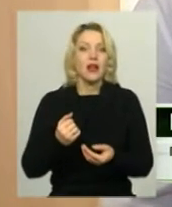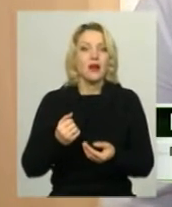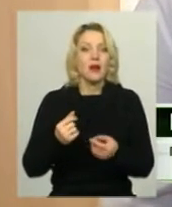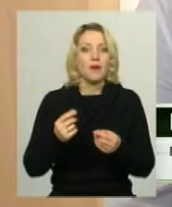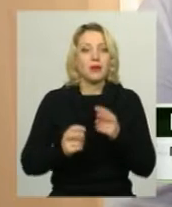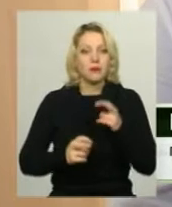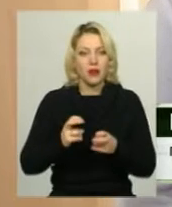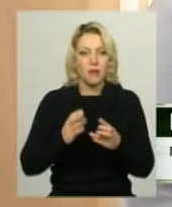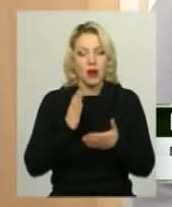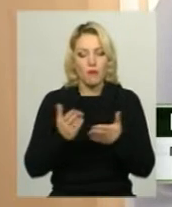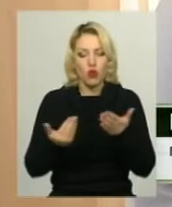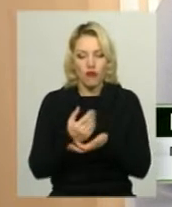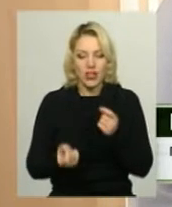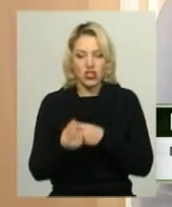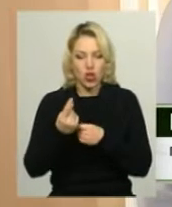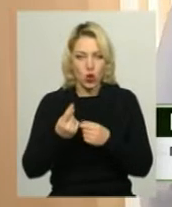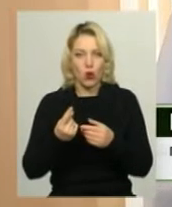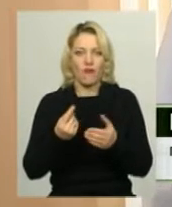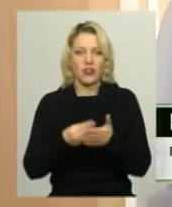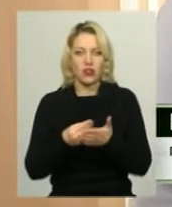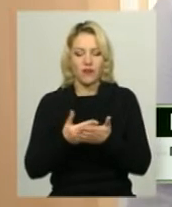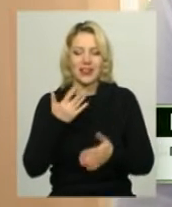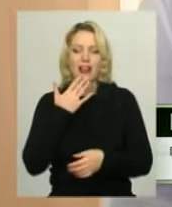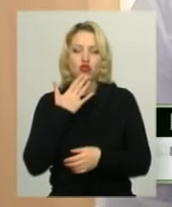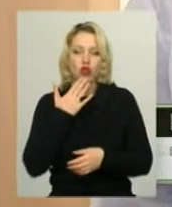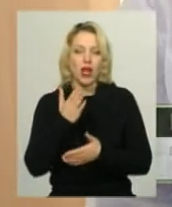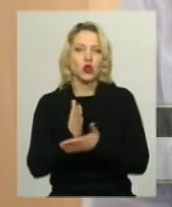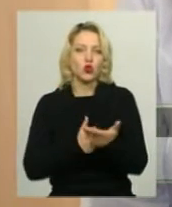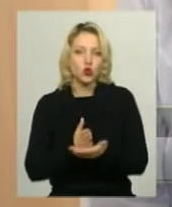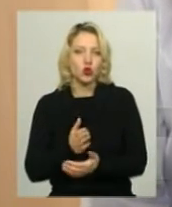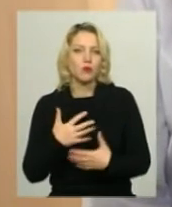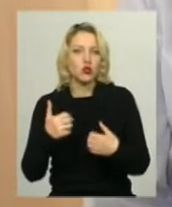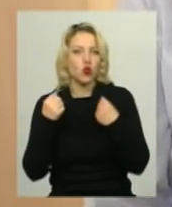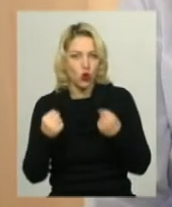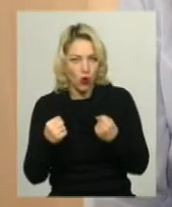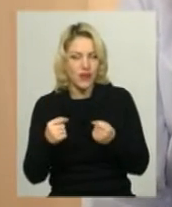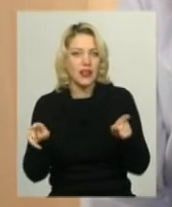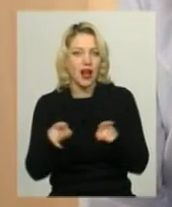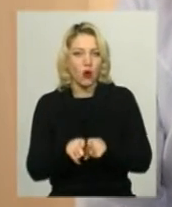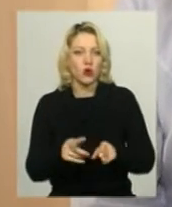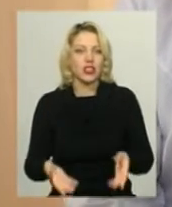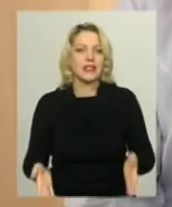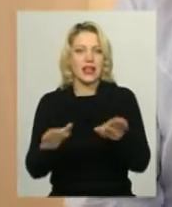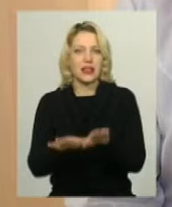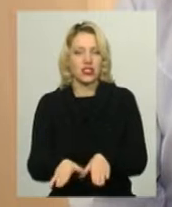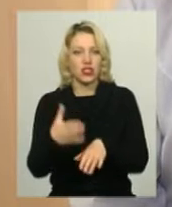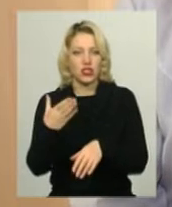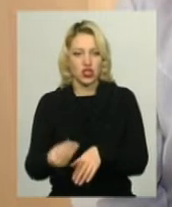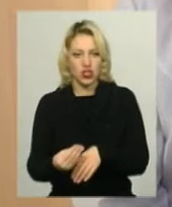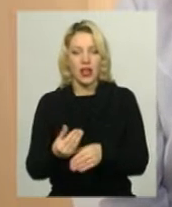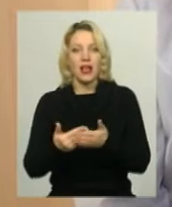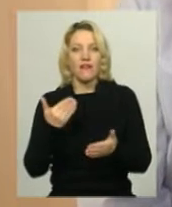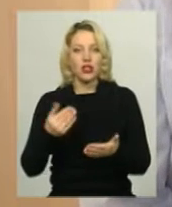джерело фінансування від Національної служби здоров'я. Також залишилося ще від